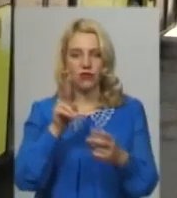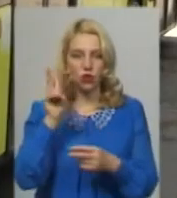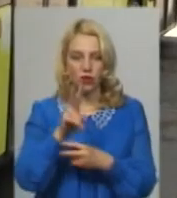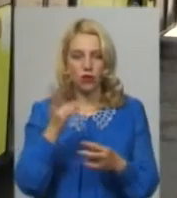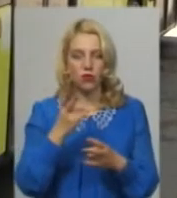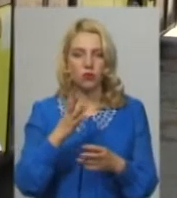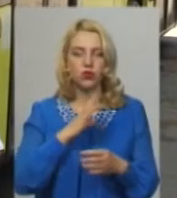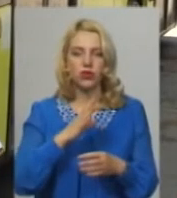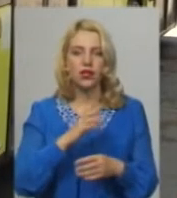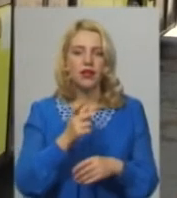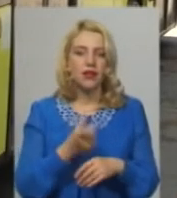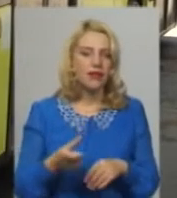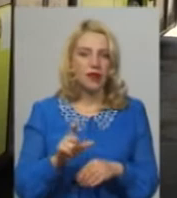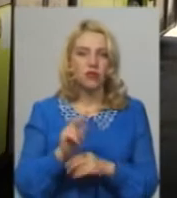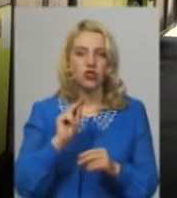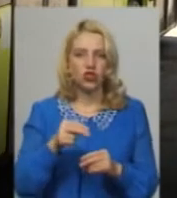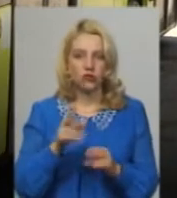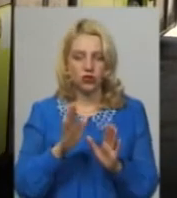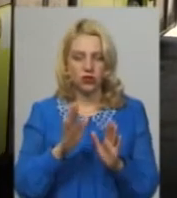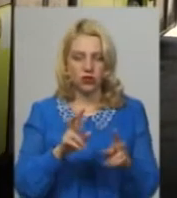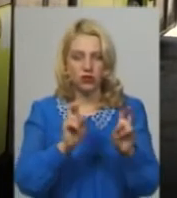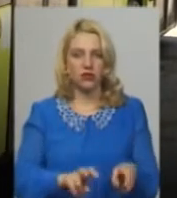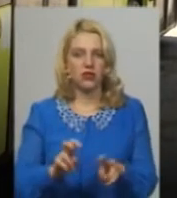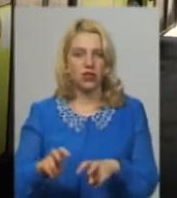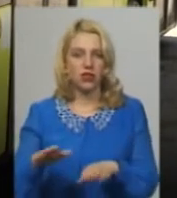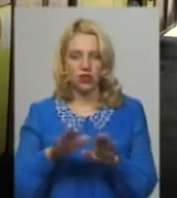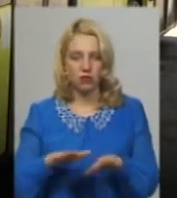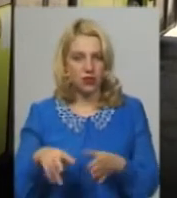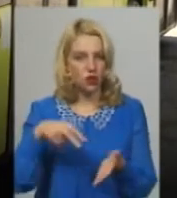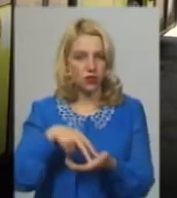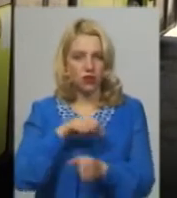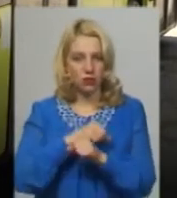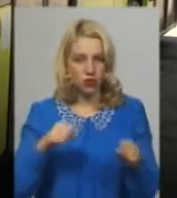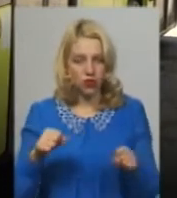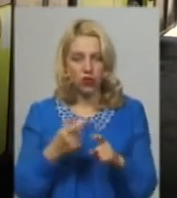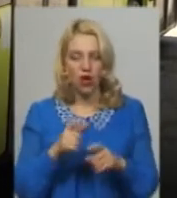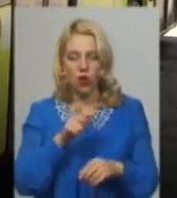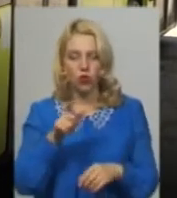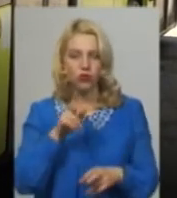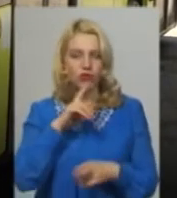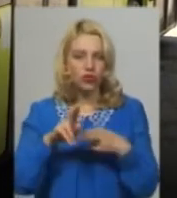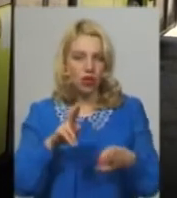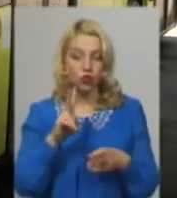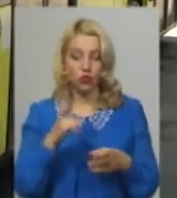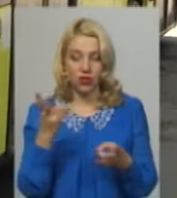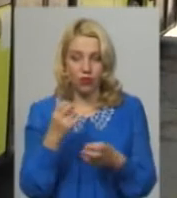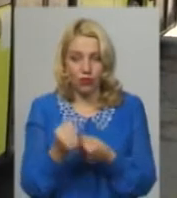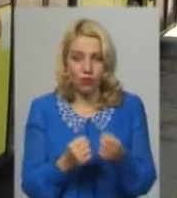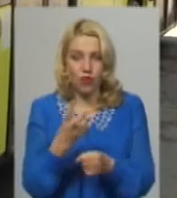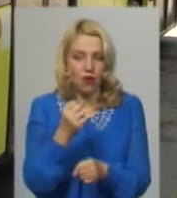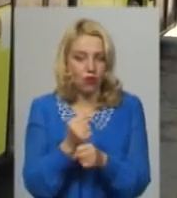за кількість сидячих місць. Люди, які хочуть на роботу, вони жалюються, що не можуть сісти, тому що десь